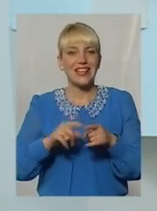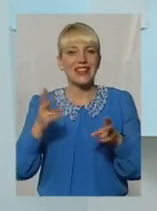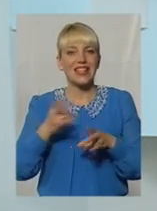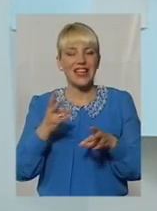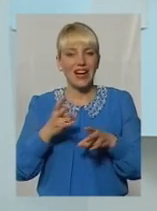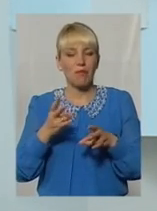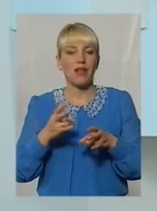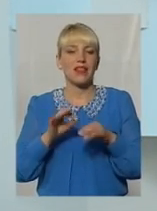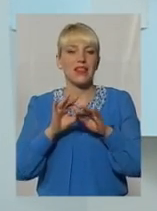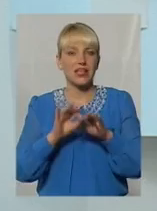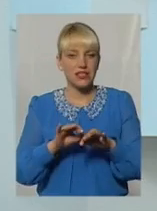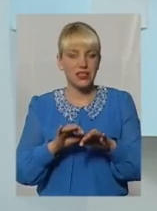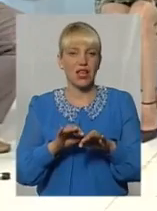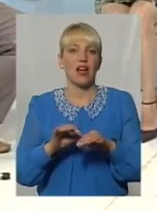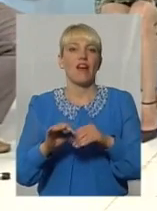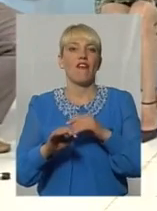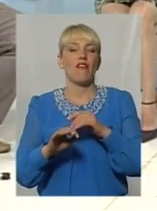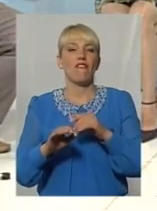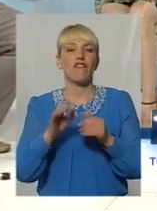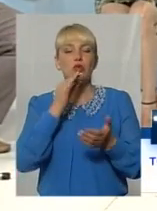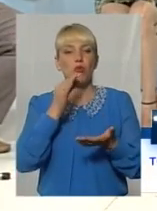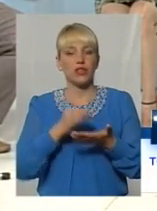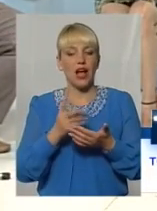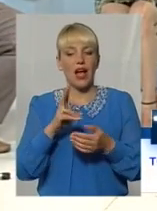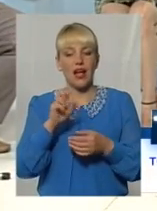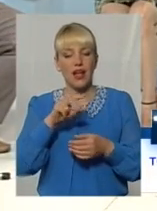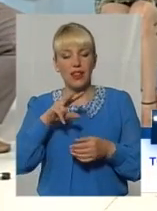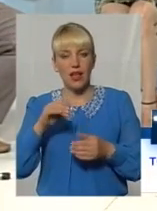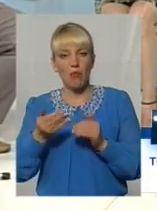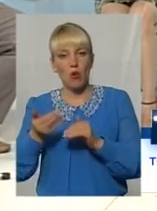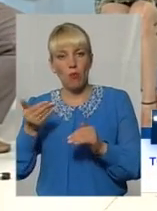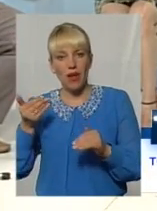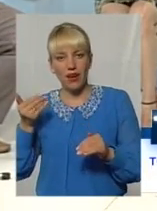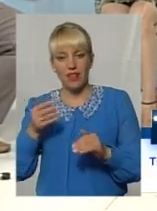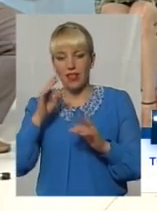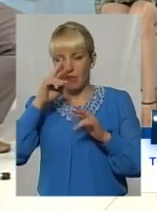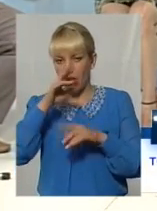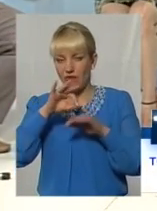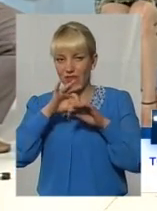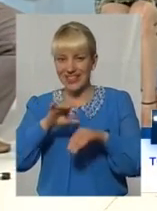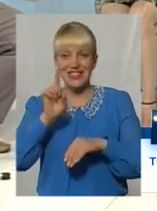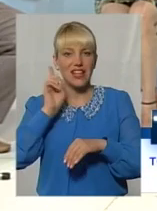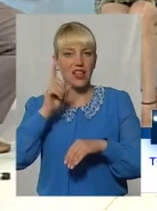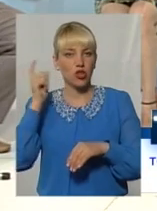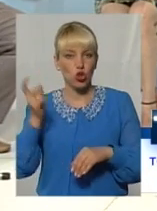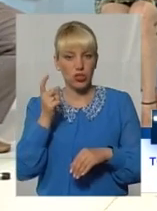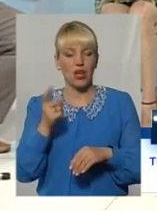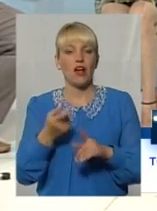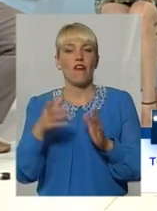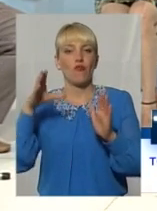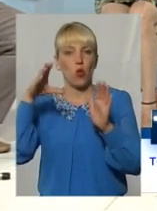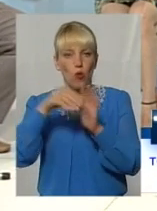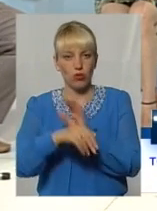попередньо, ось неправильне ведення зеленого господарства, в тому числі і пошкодження зелених насаджень,